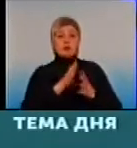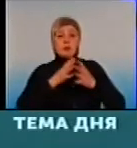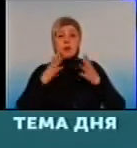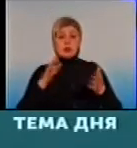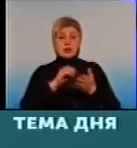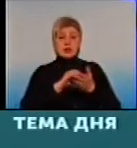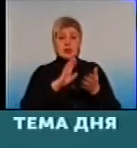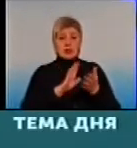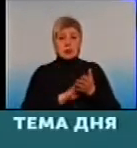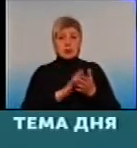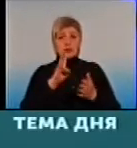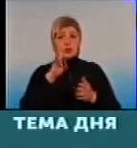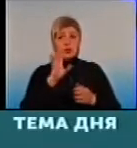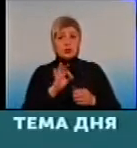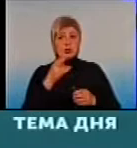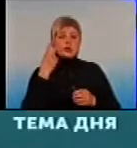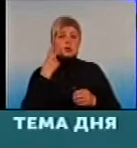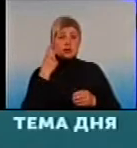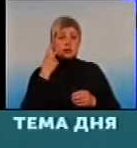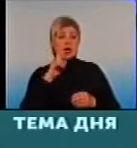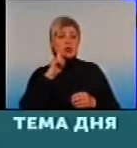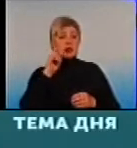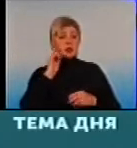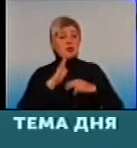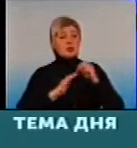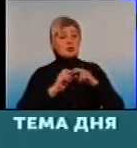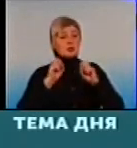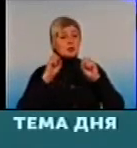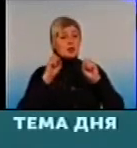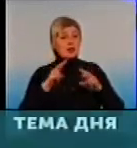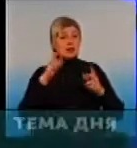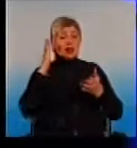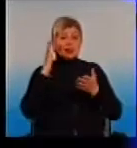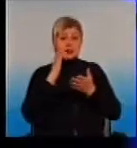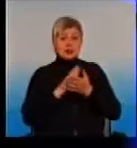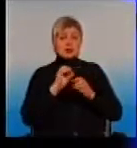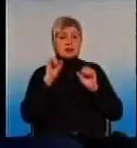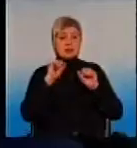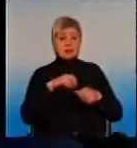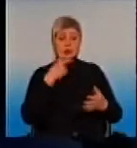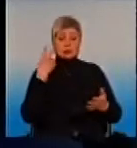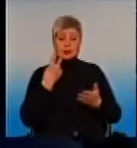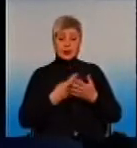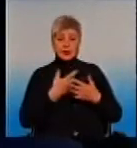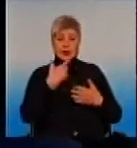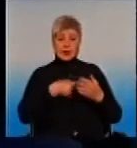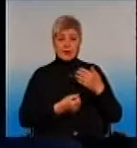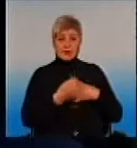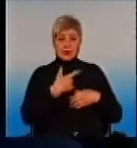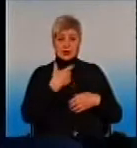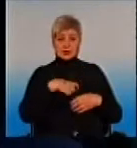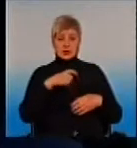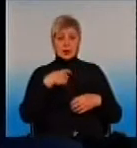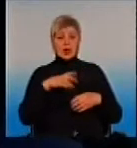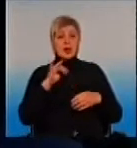людей. Но всегда у молодого специалиста есть возможность проявить себя и сделать себе,